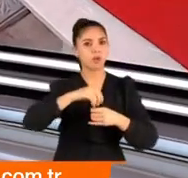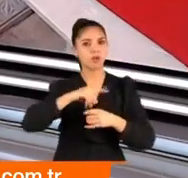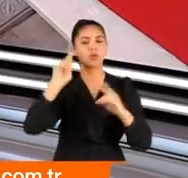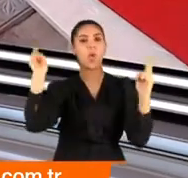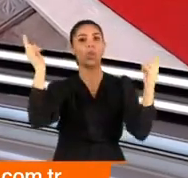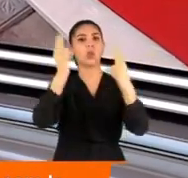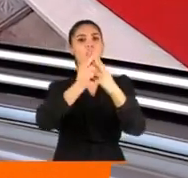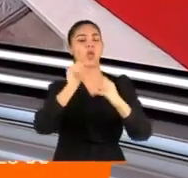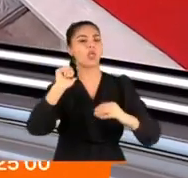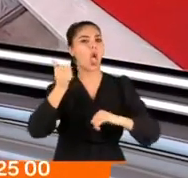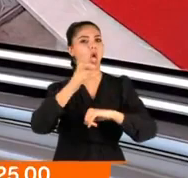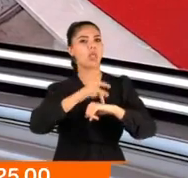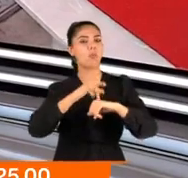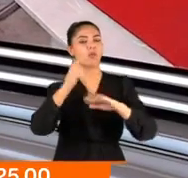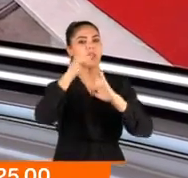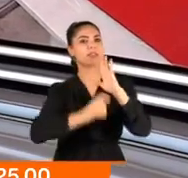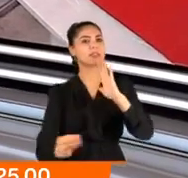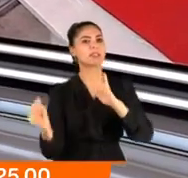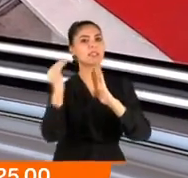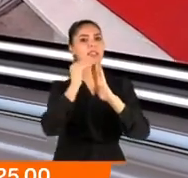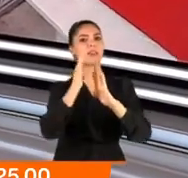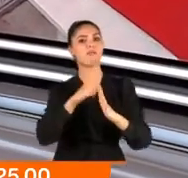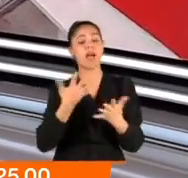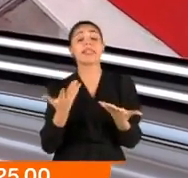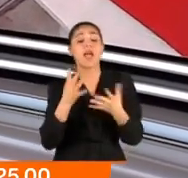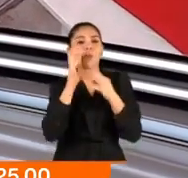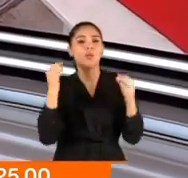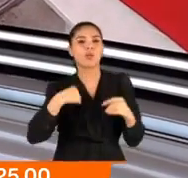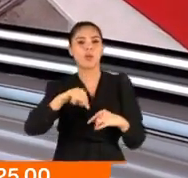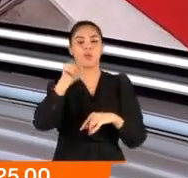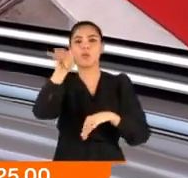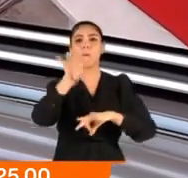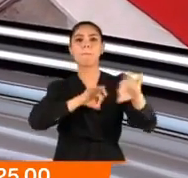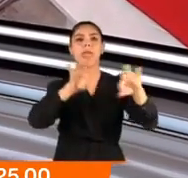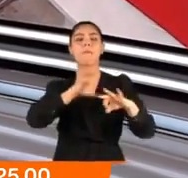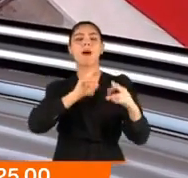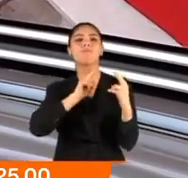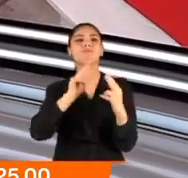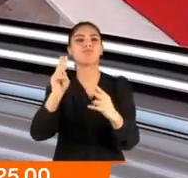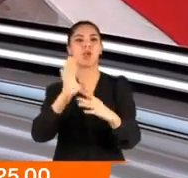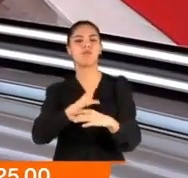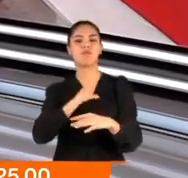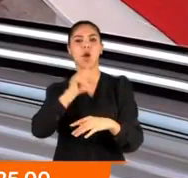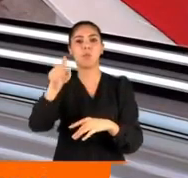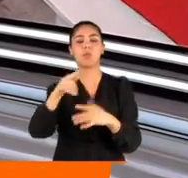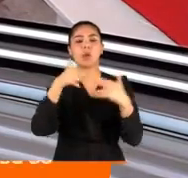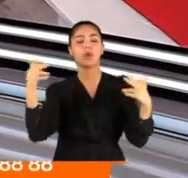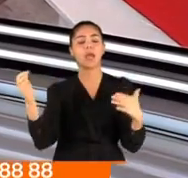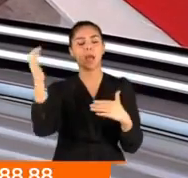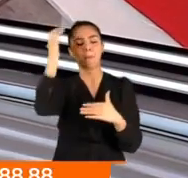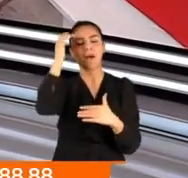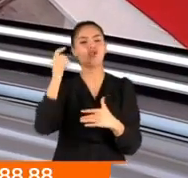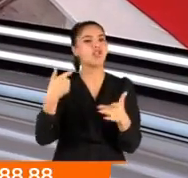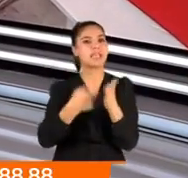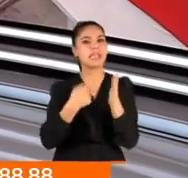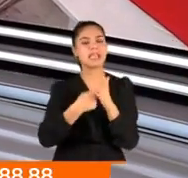Ligi'nde sayılı ülkeler arasındayız artık. Ne mutlu bize. Tabi bunun bir mimarı var. Bu azmin, bu hikayenin öncü isminin acı haberi dün